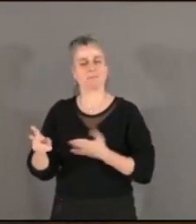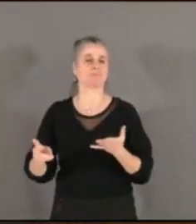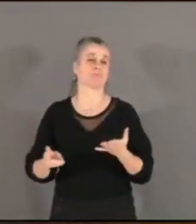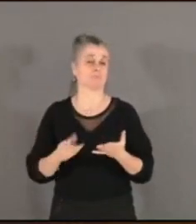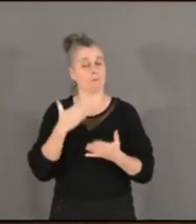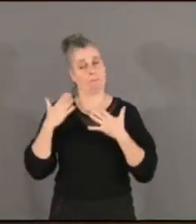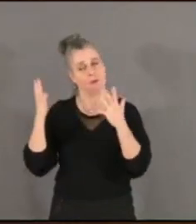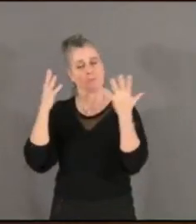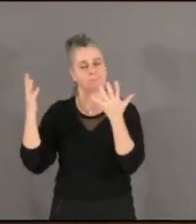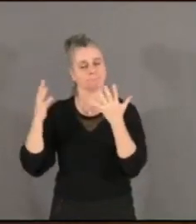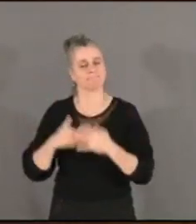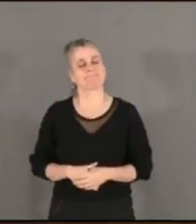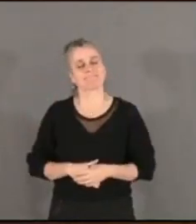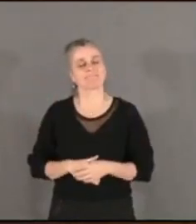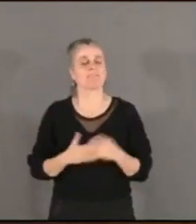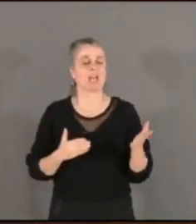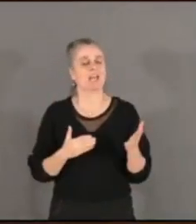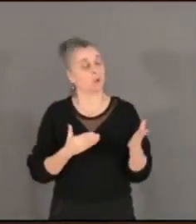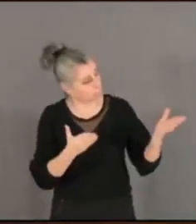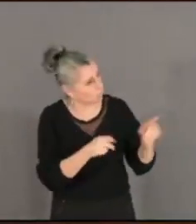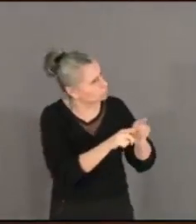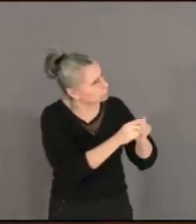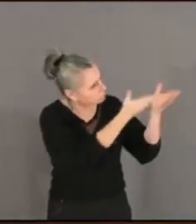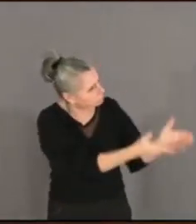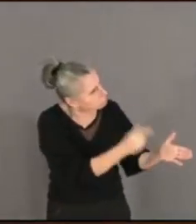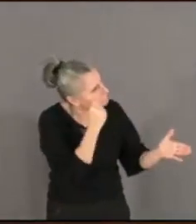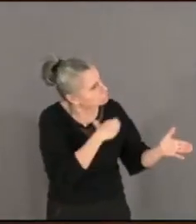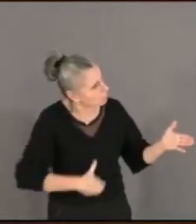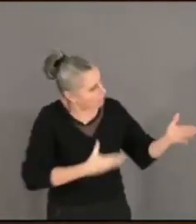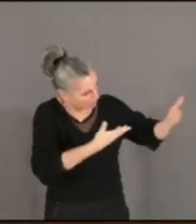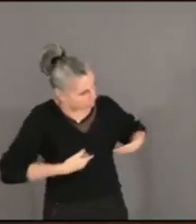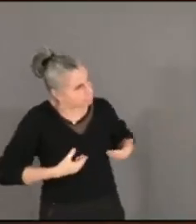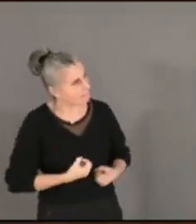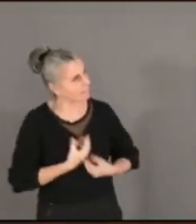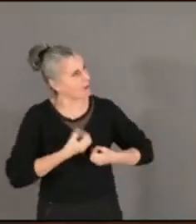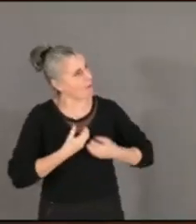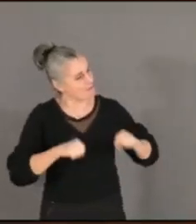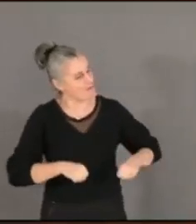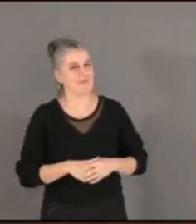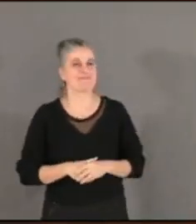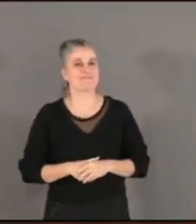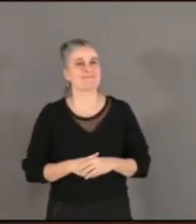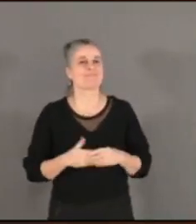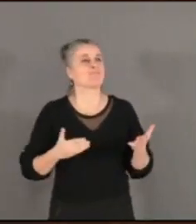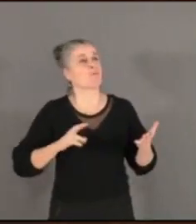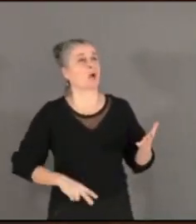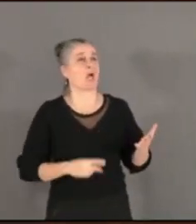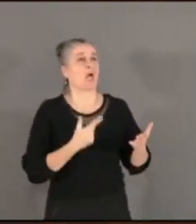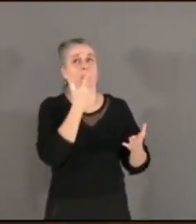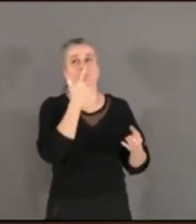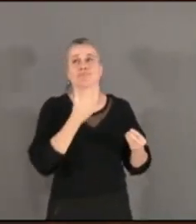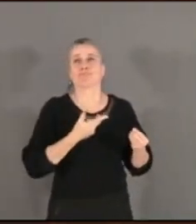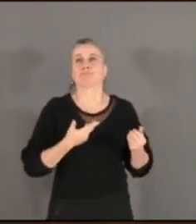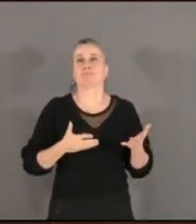majorité, pour en venir, et je vous remercie quand même, M. le maire, de me donner la parole, puisque nous ne pourrons pas